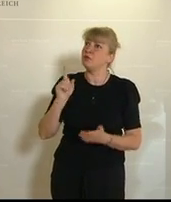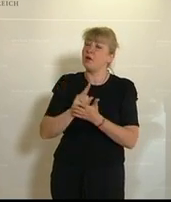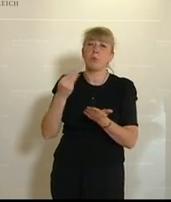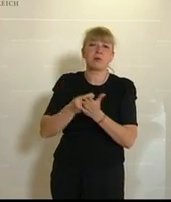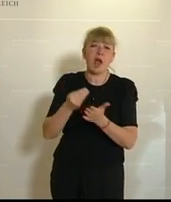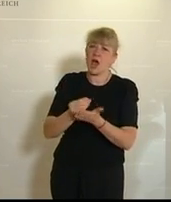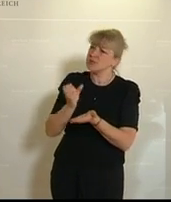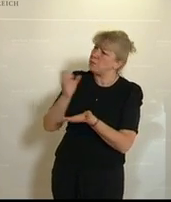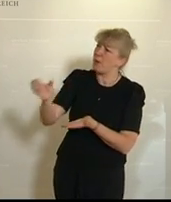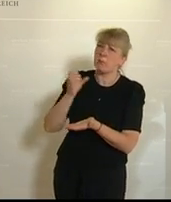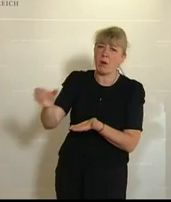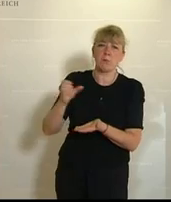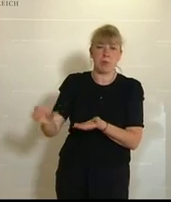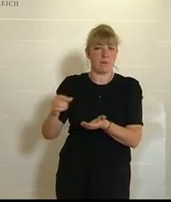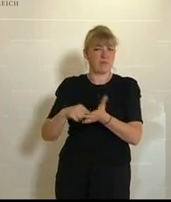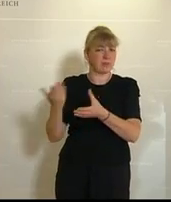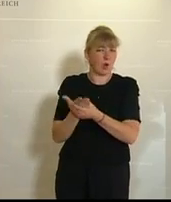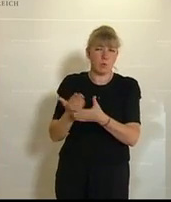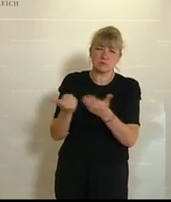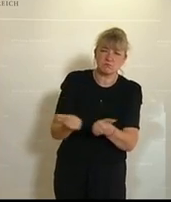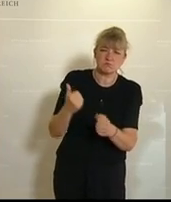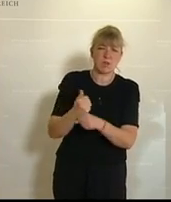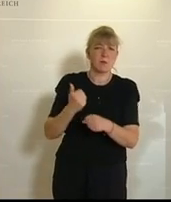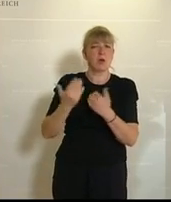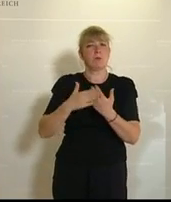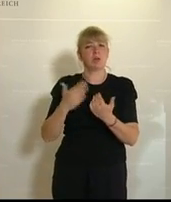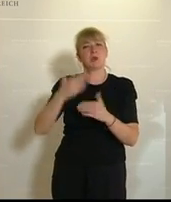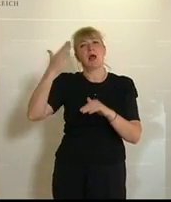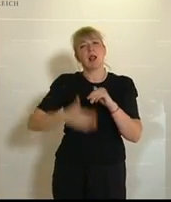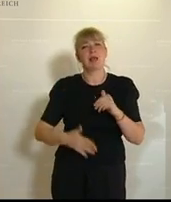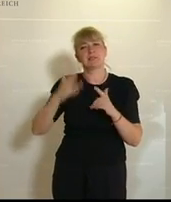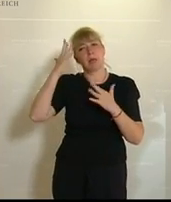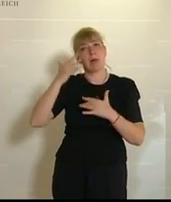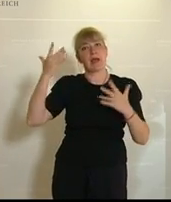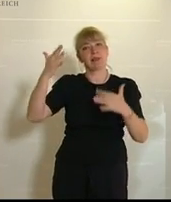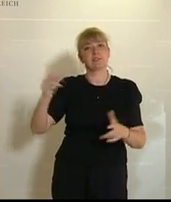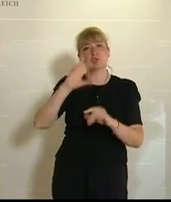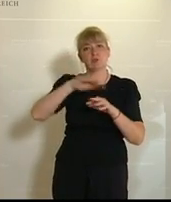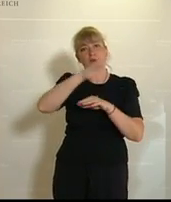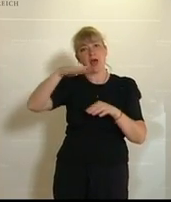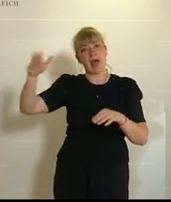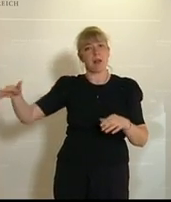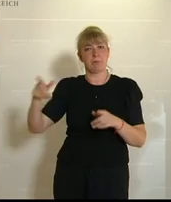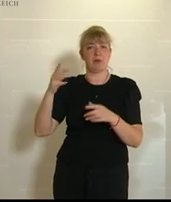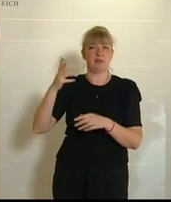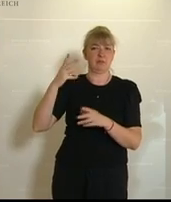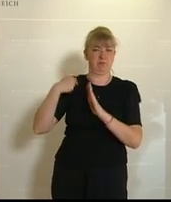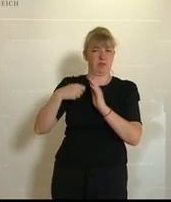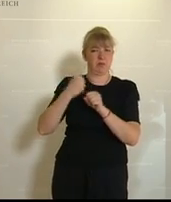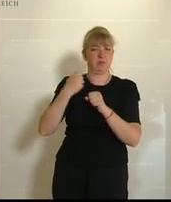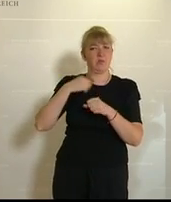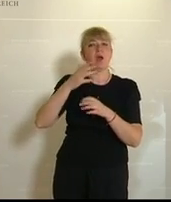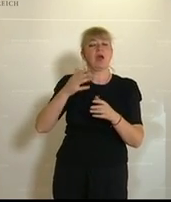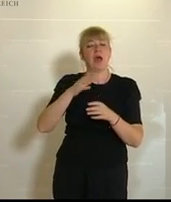Dokumentationen macht, zum Beispiel die letzten Paradiese, die Schönheit der Alpen aus einem vollen vom Alpenverein. Das sind